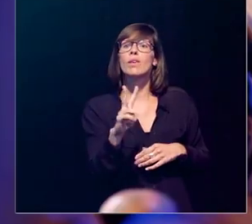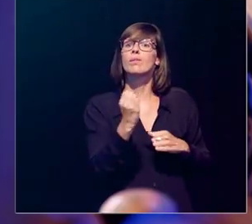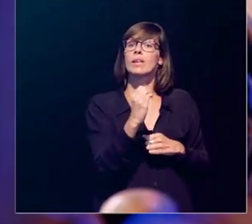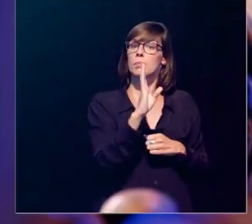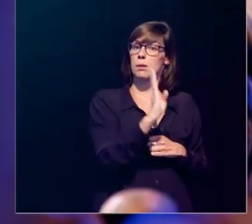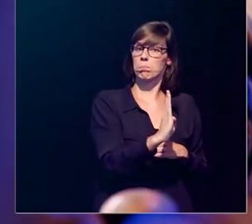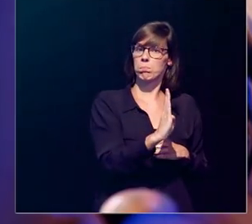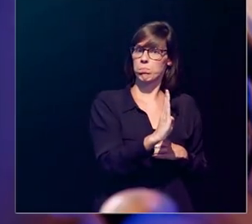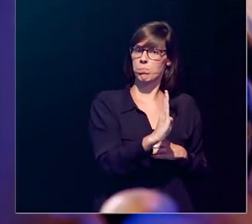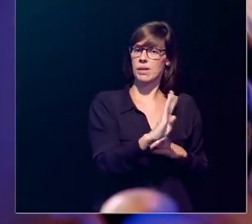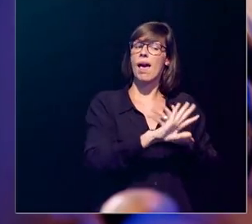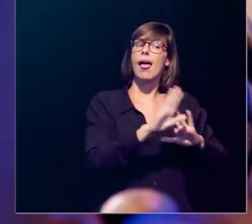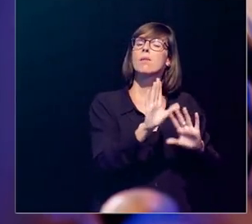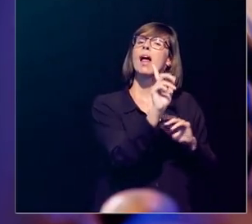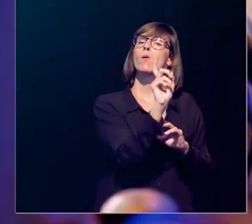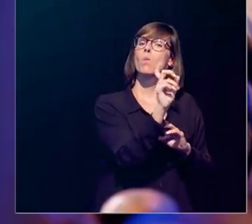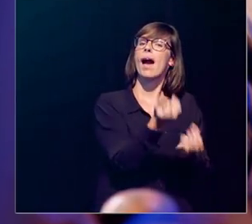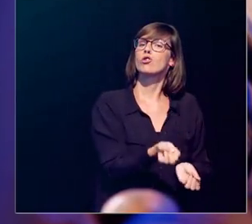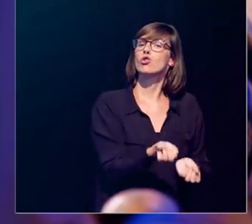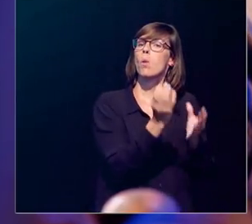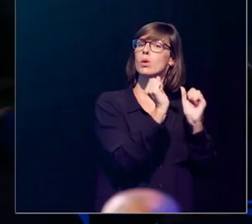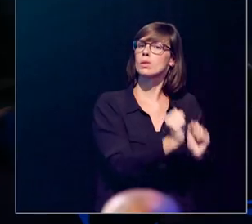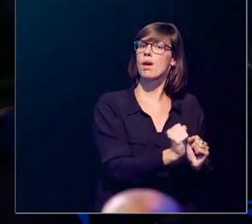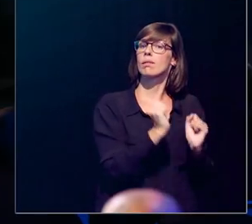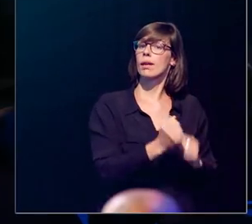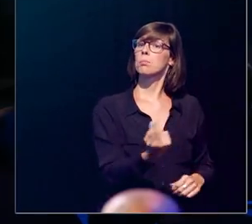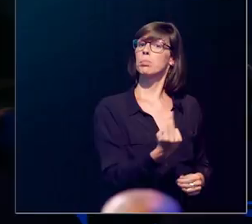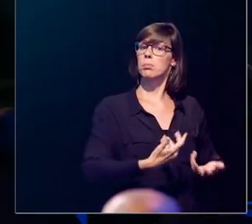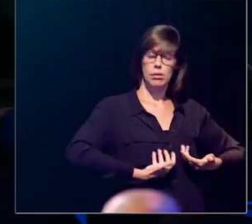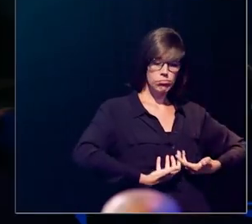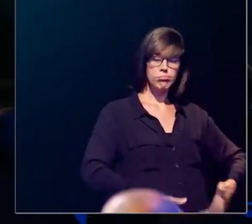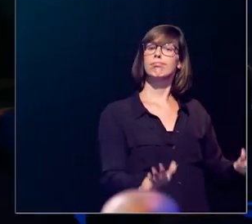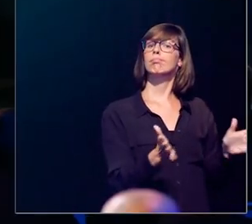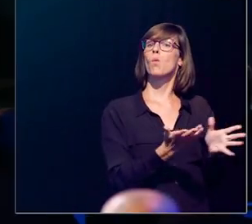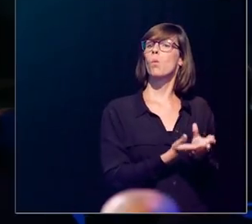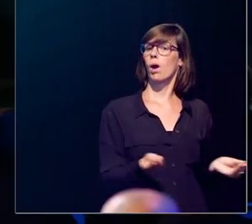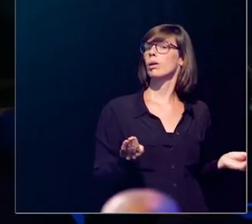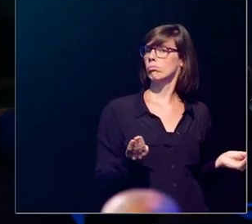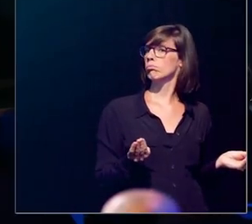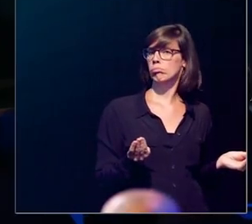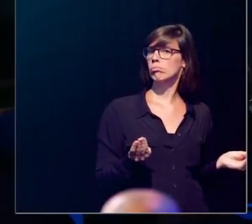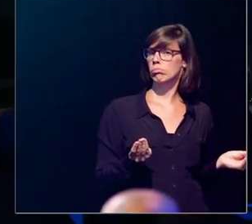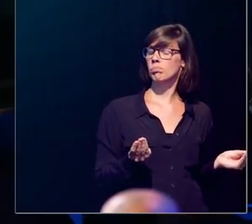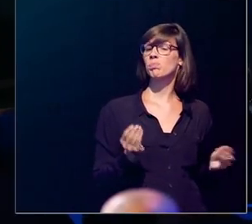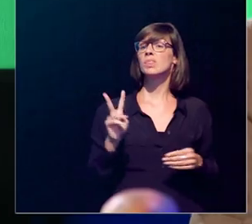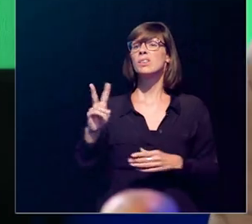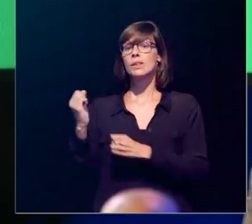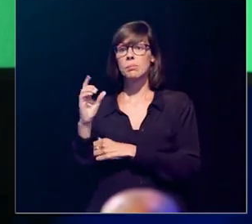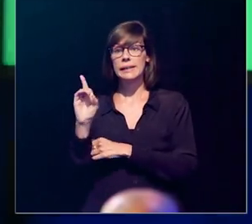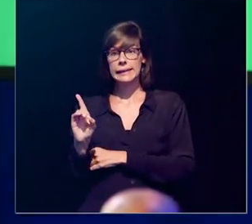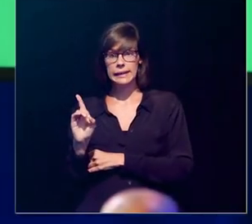te veel vitamine B neemt, dat zijn allemaal wateroplosbare vitaminen, die kan je gewoon uitplassen als je er daarvan te veel neemt.